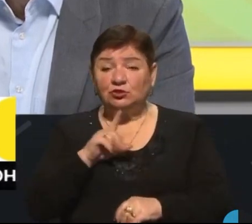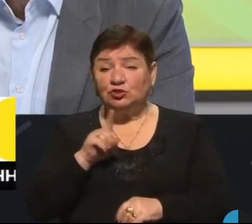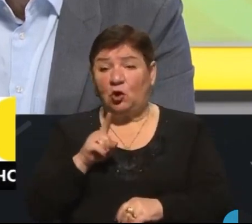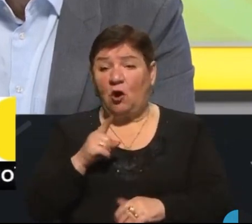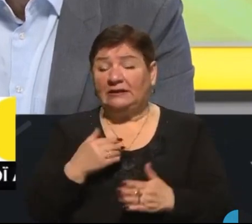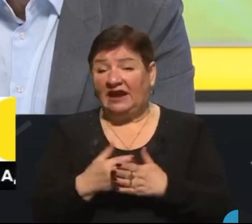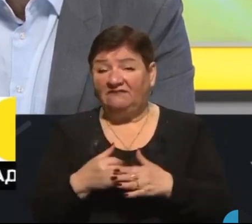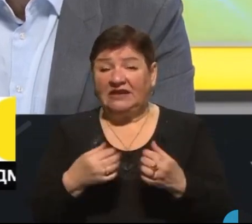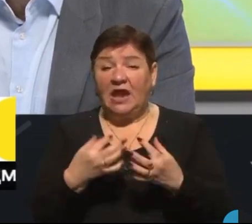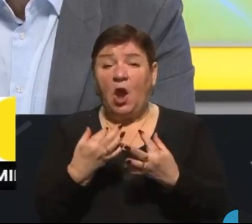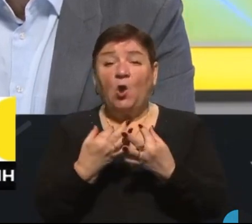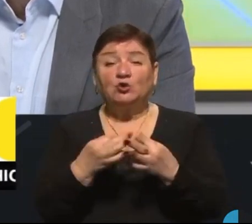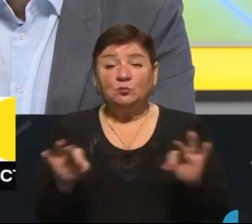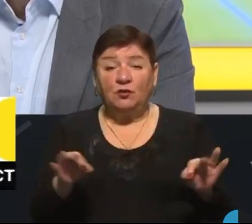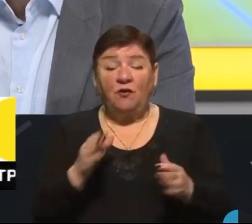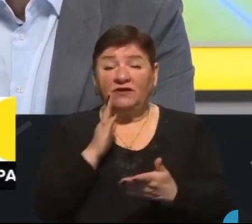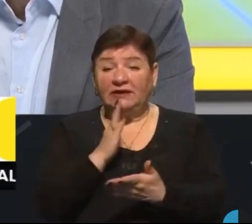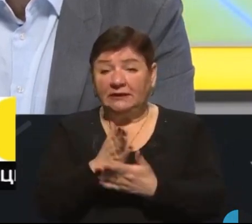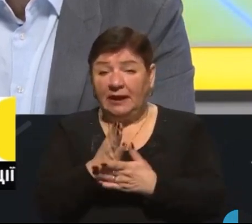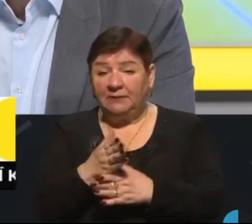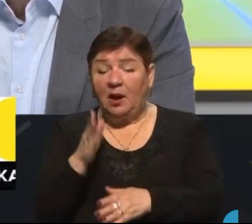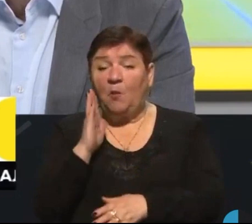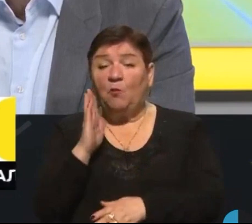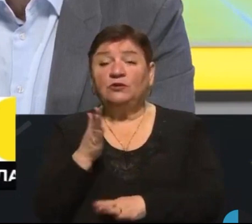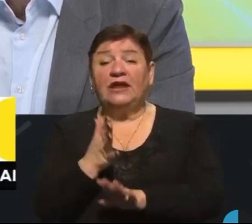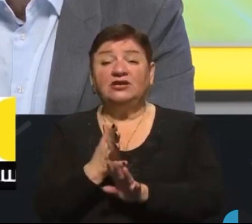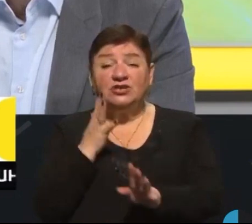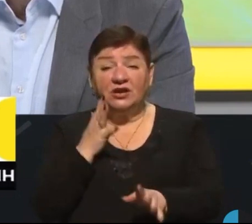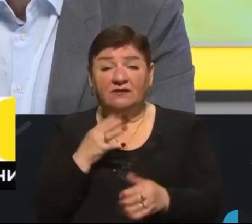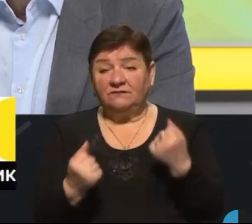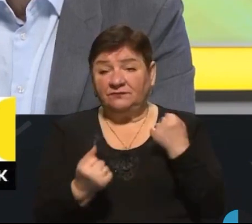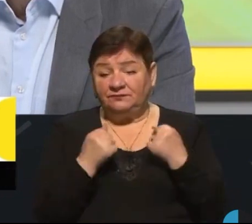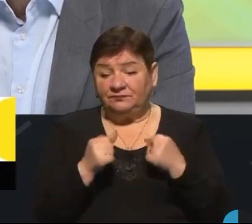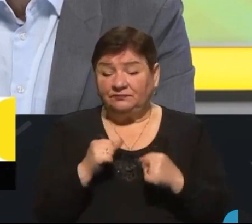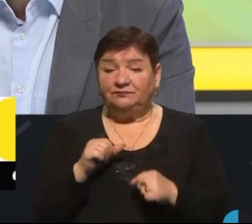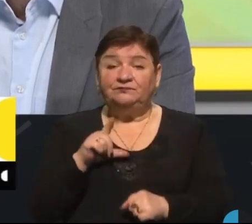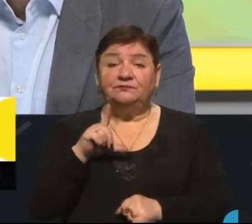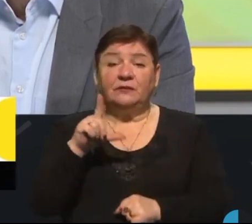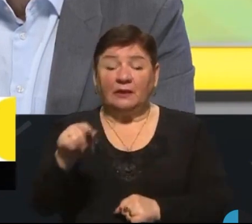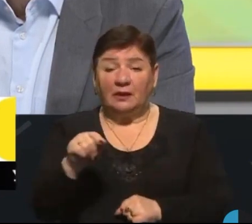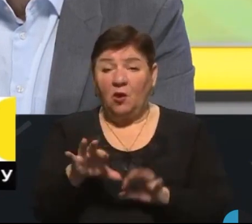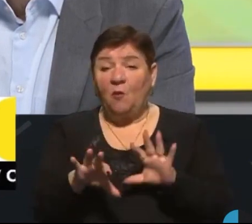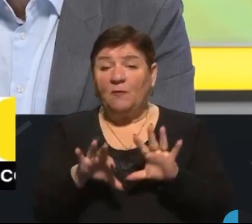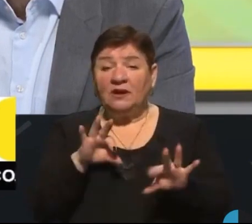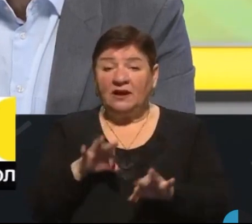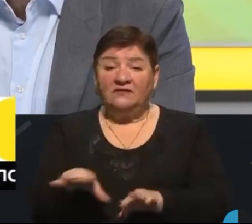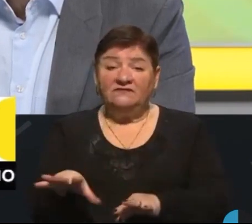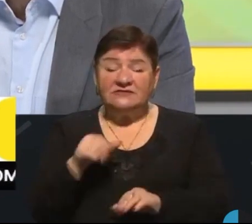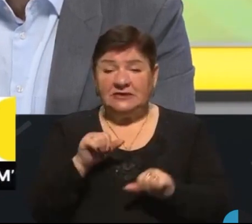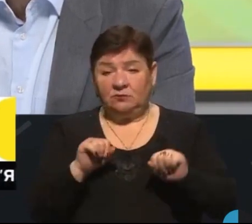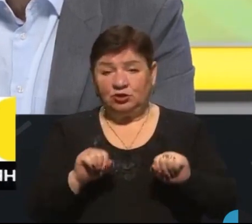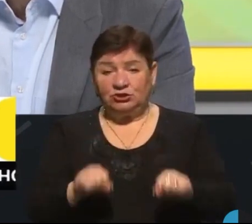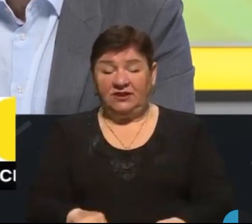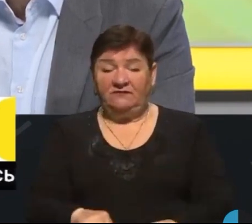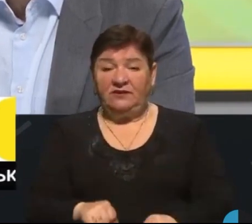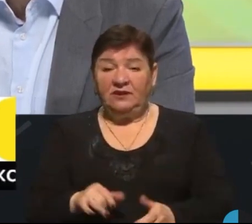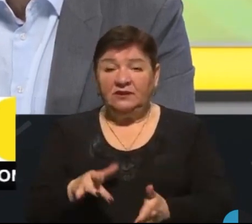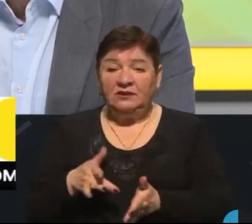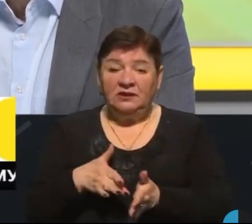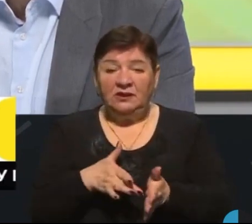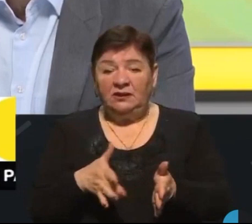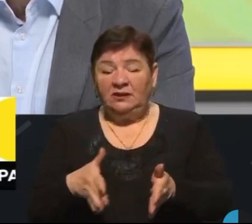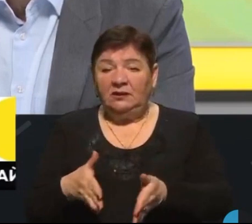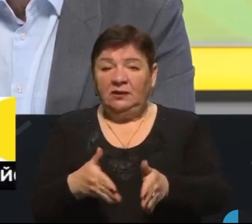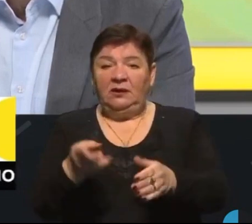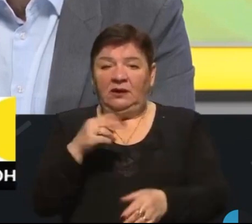розблоковані напрямки матимуть чергу, бо водії та перевізники обирають собі всі можливі шляхи, де б